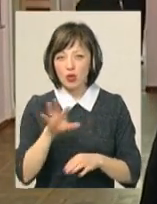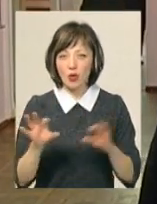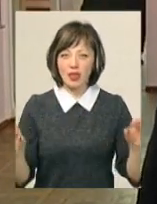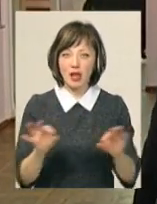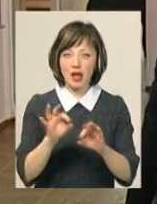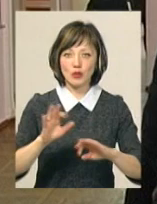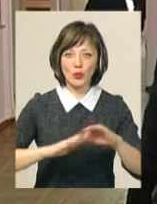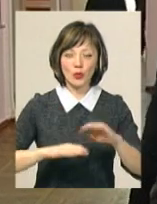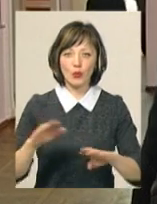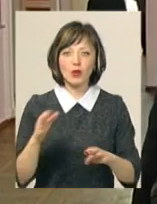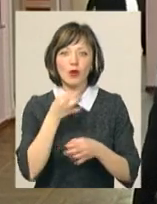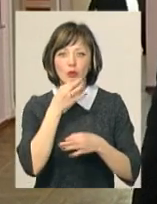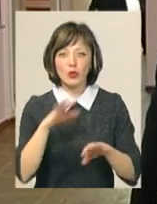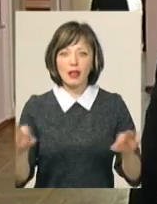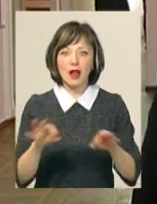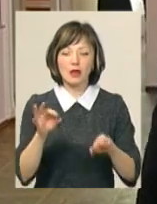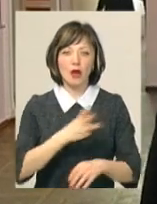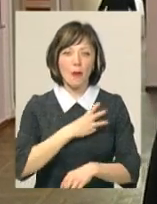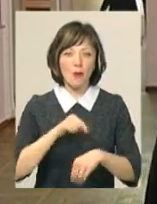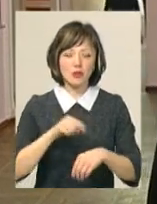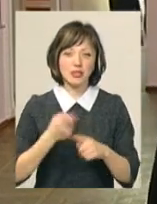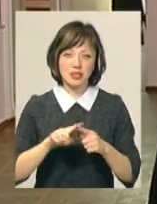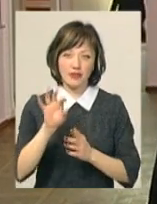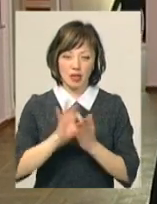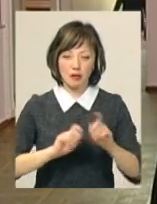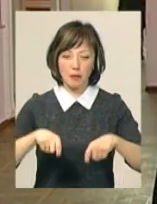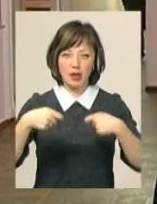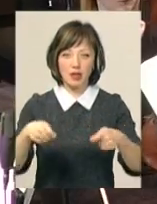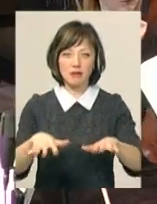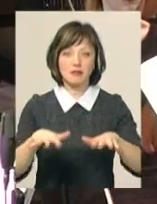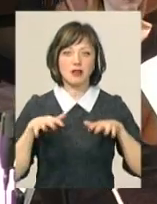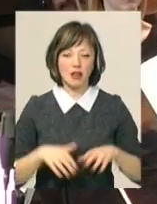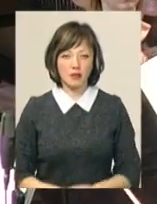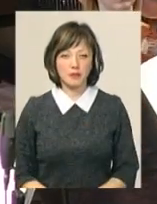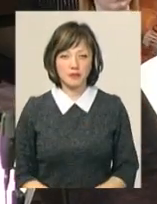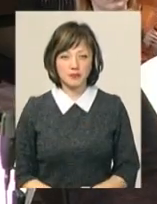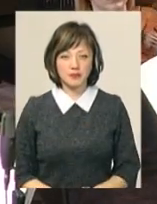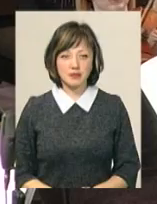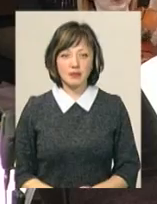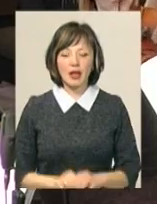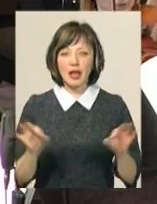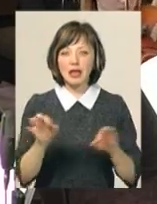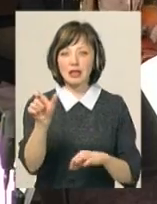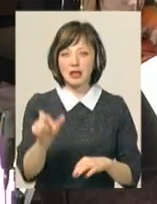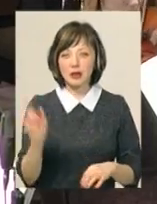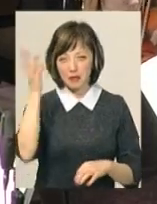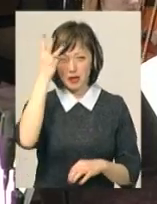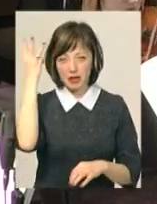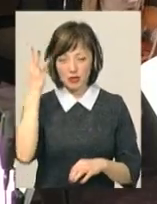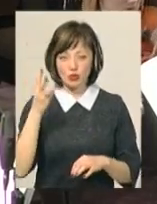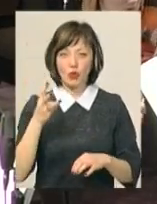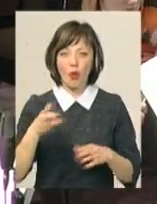руку, на будь-яку диригентську емоцію і це відразу передається глядачам. Тарас Мартиник, диригент Хмельницького академічно